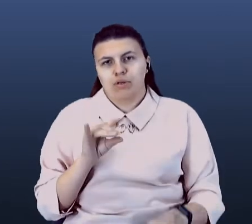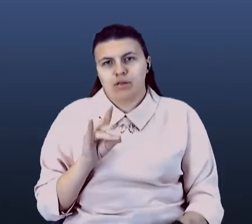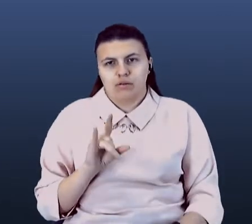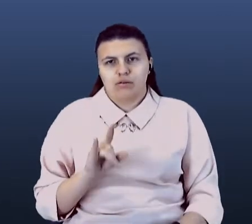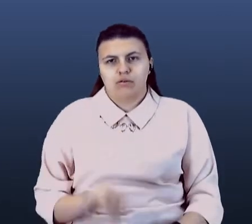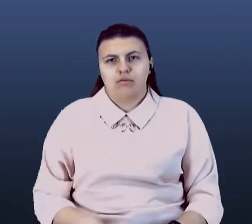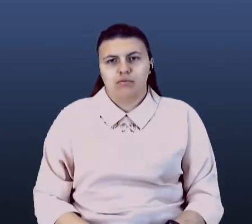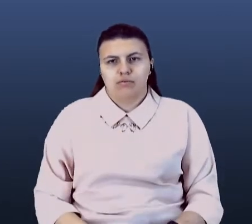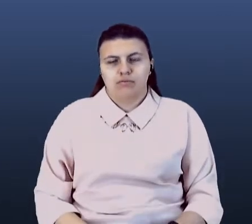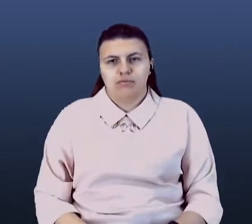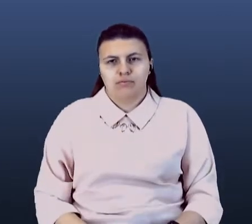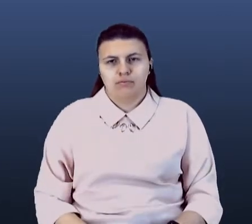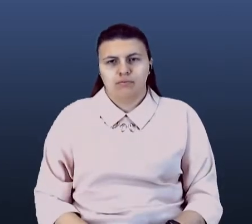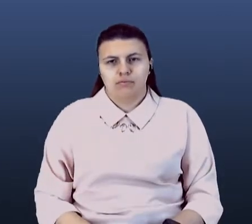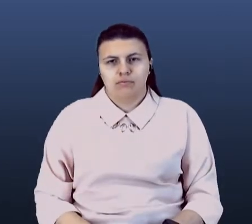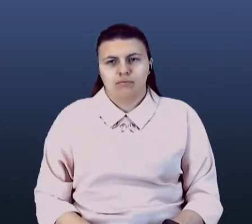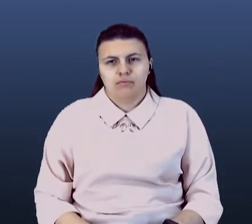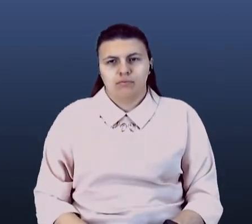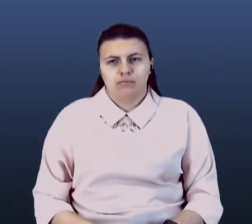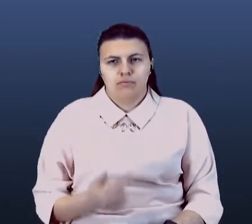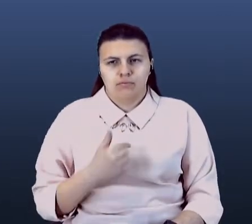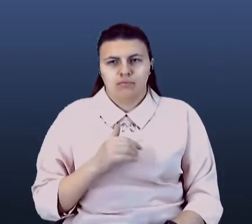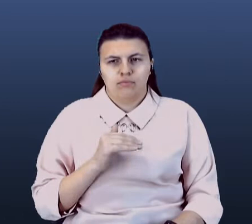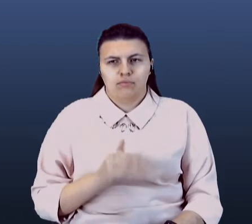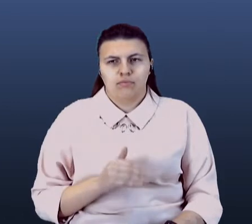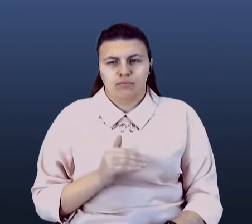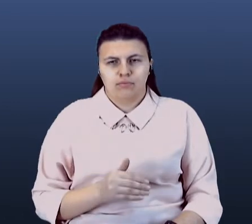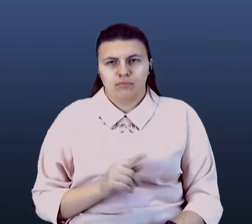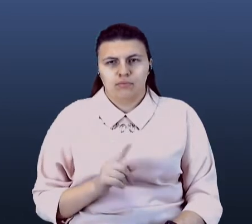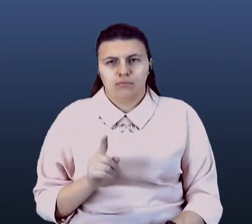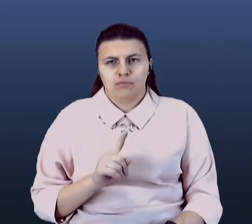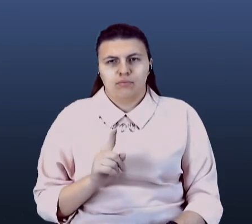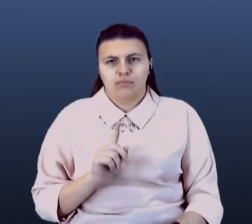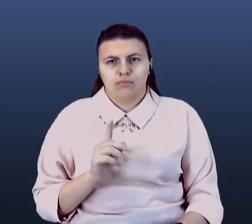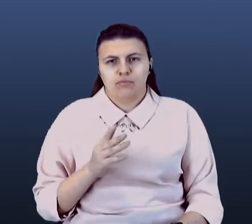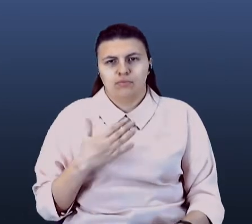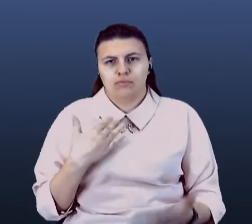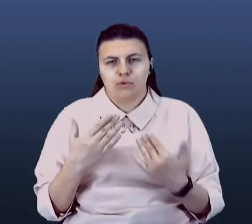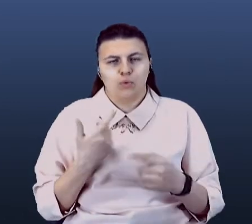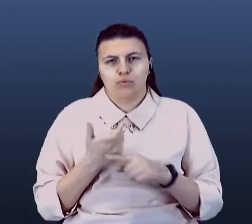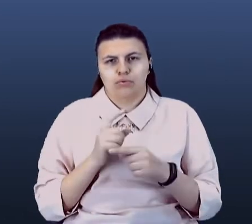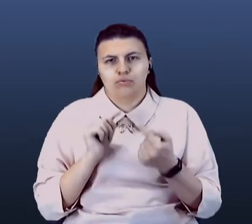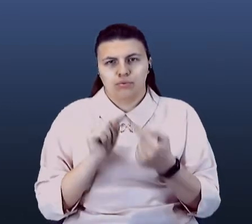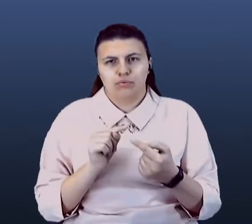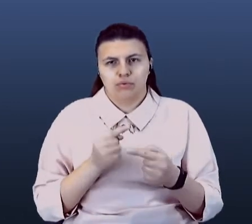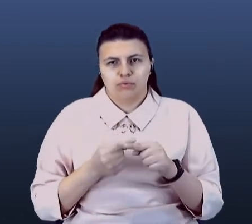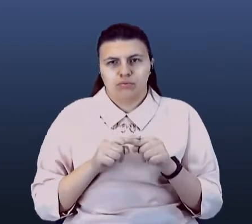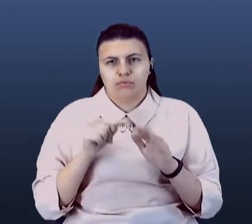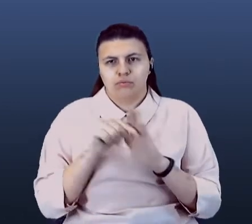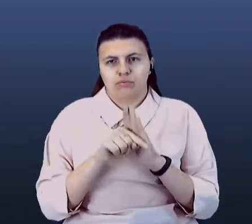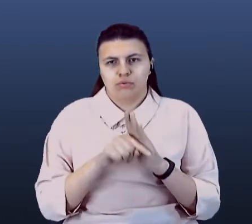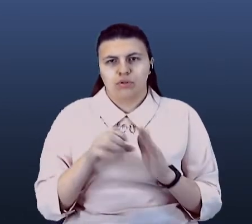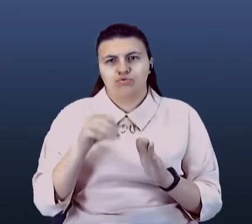всі підприємці, з котрим ми одержуємо контакт, дуже проти, тому що по суті це даже хуже, ніж полний локдаун.